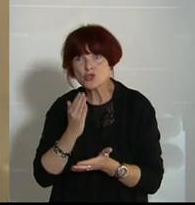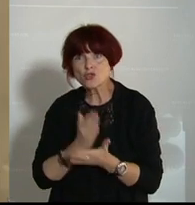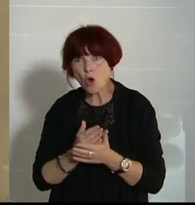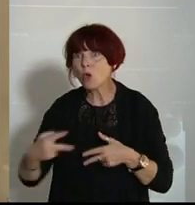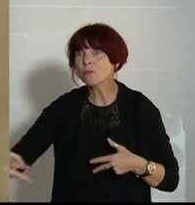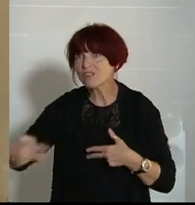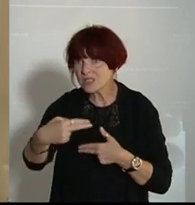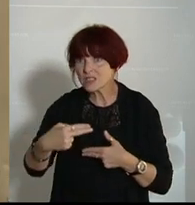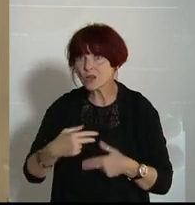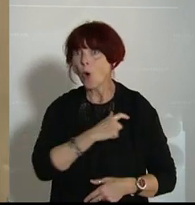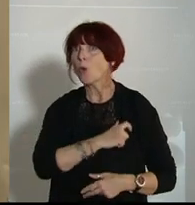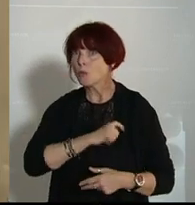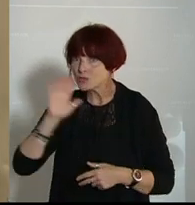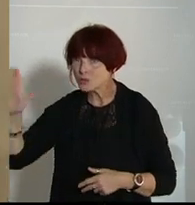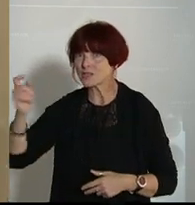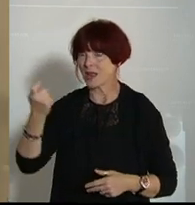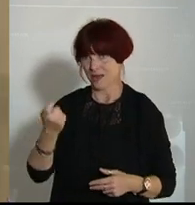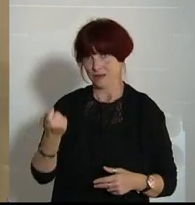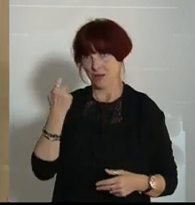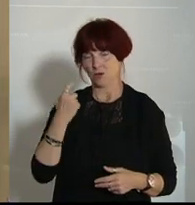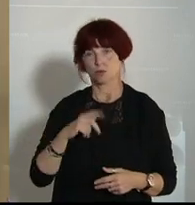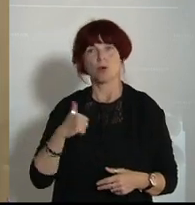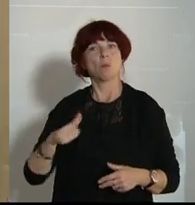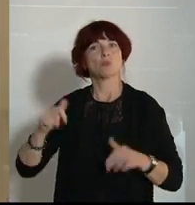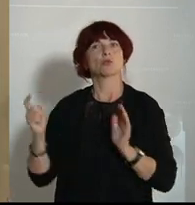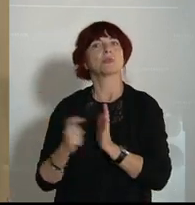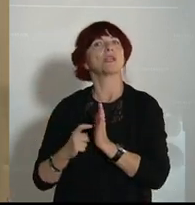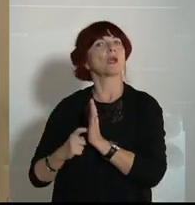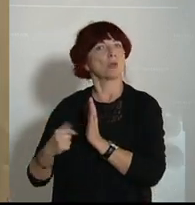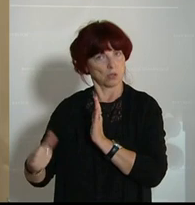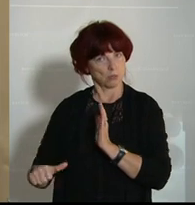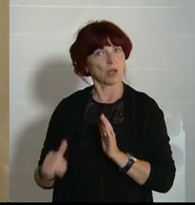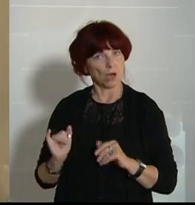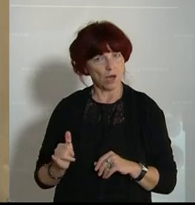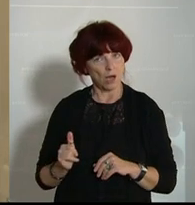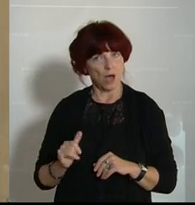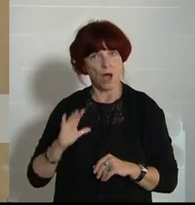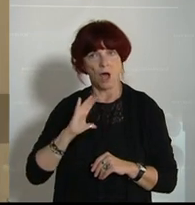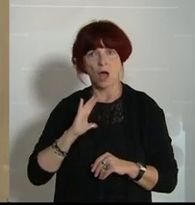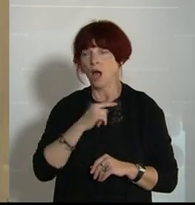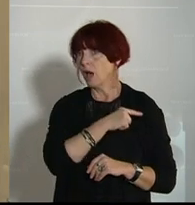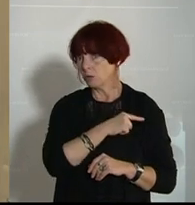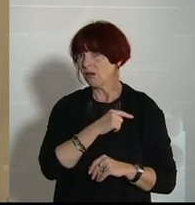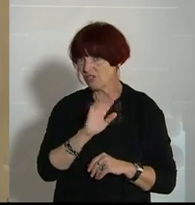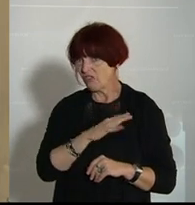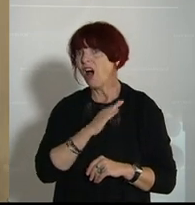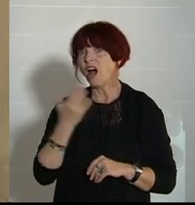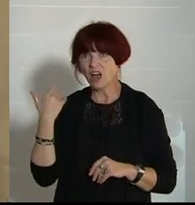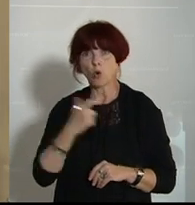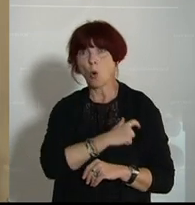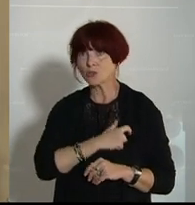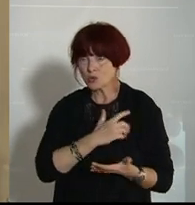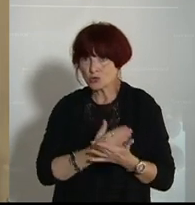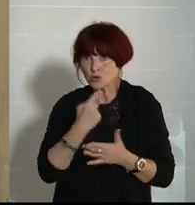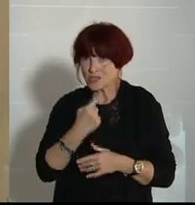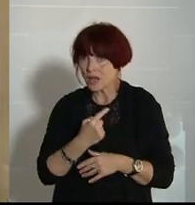Kommission vorgelegt. Das muss an Bedingungen geknüpft werden. Aber sind wir die Ersten, die sagen, es muss an Bedingungen geknüpft werden. Das soll